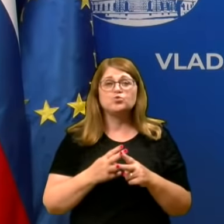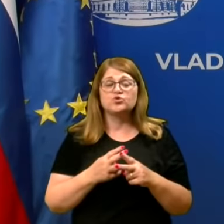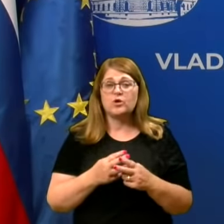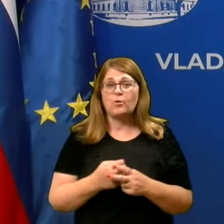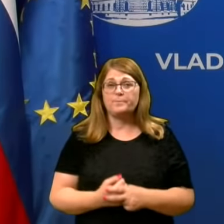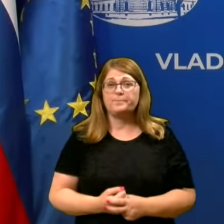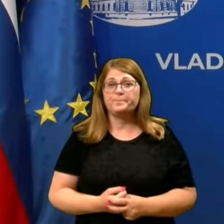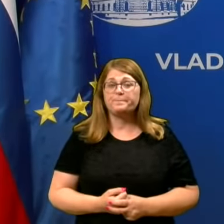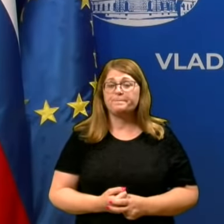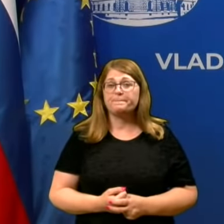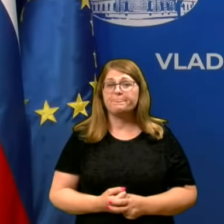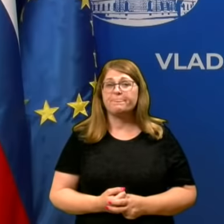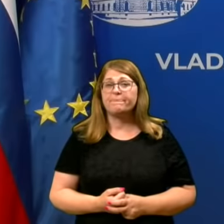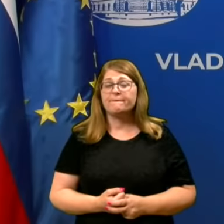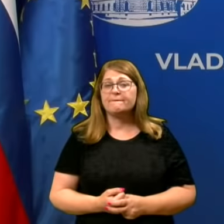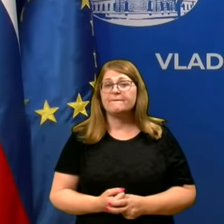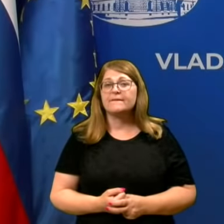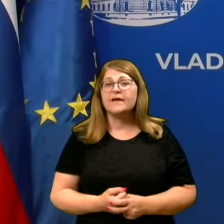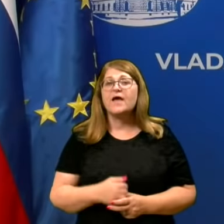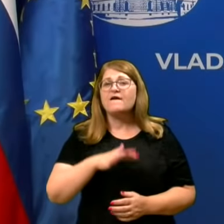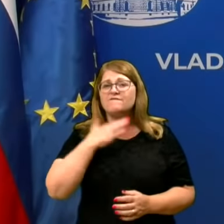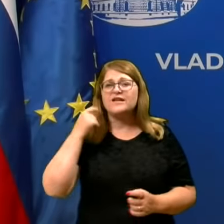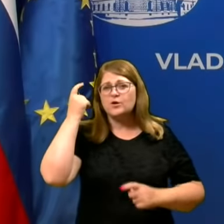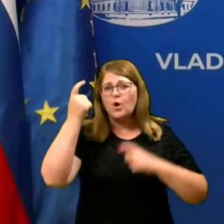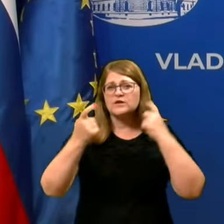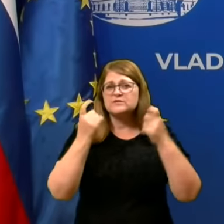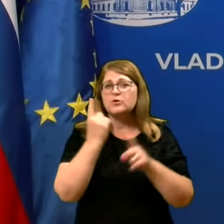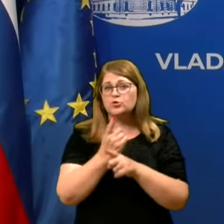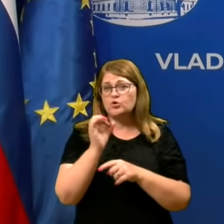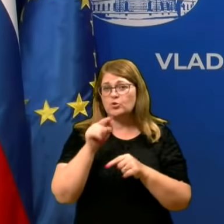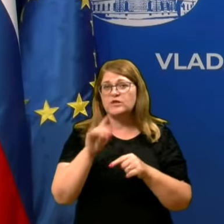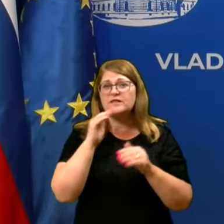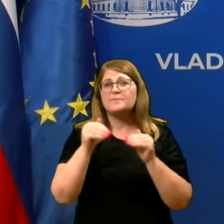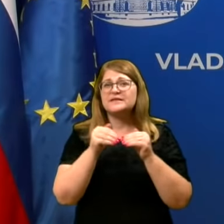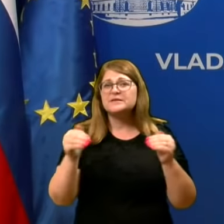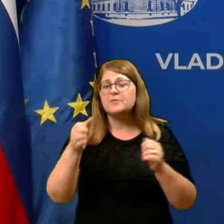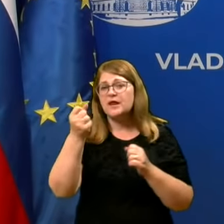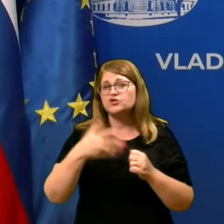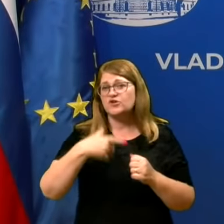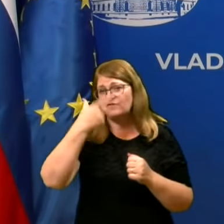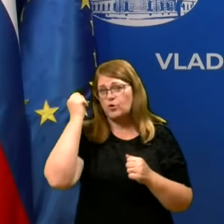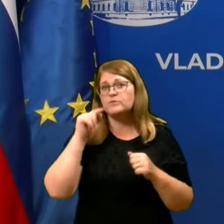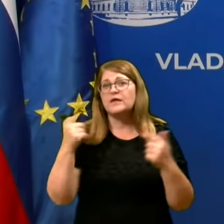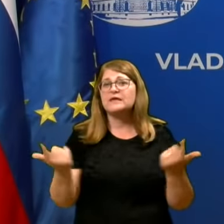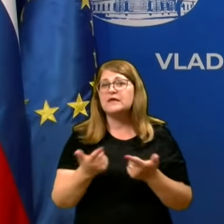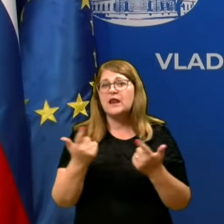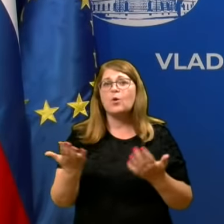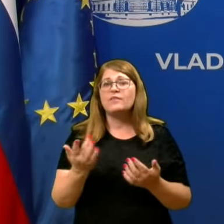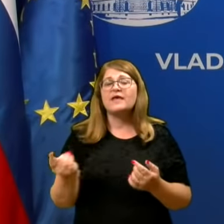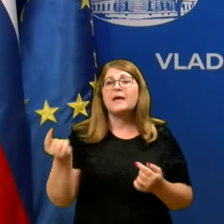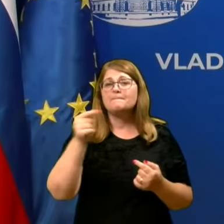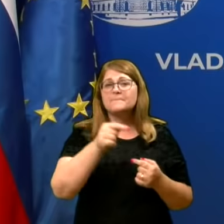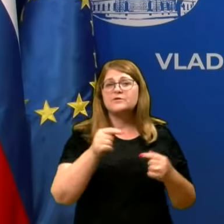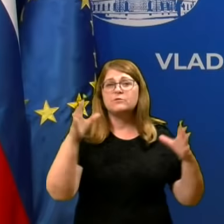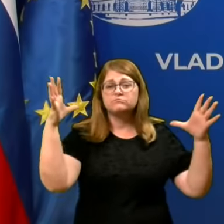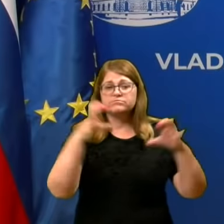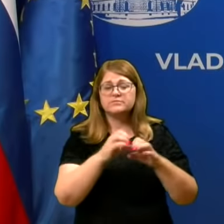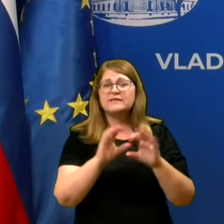In zato resnično se veliko razmišlja tudi o tem, da bi zamejili število ljudi, ki lahko nekam pridajo na 10.